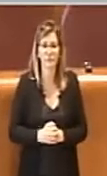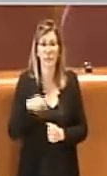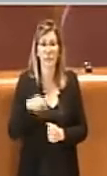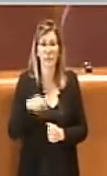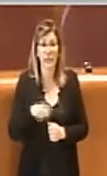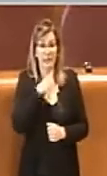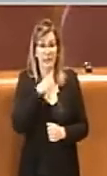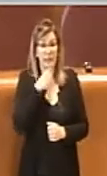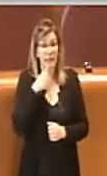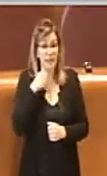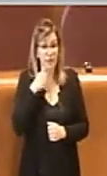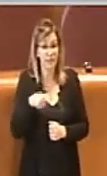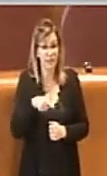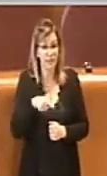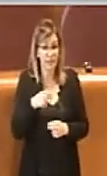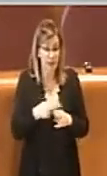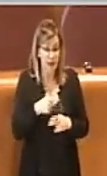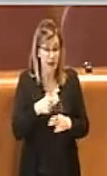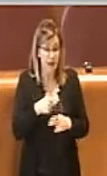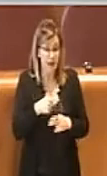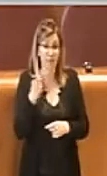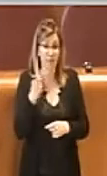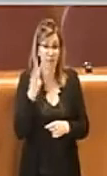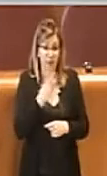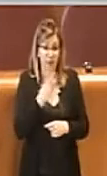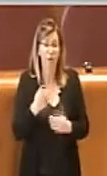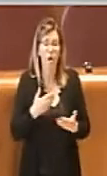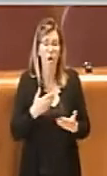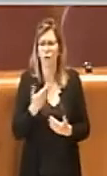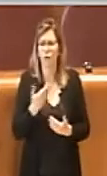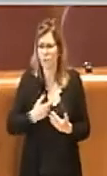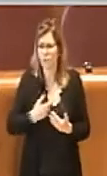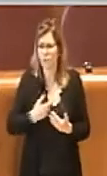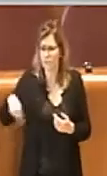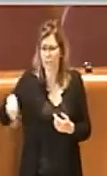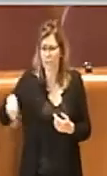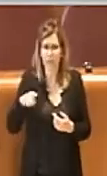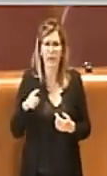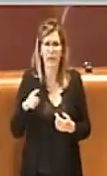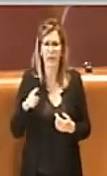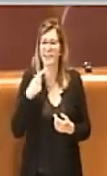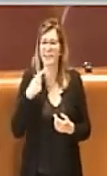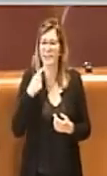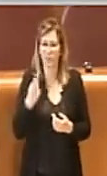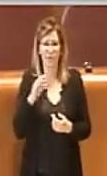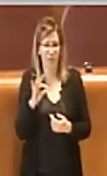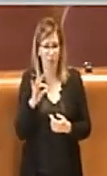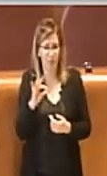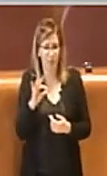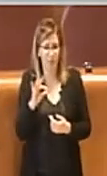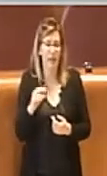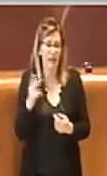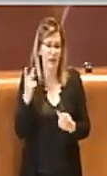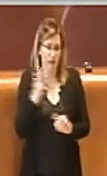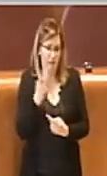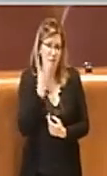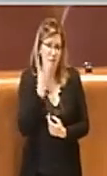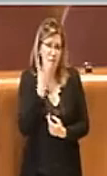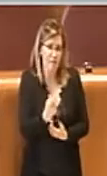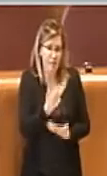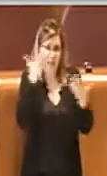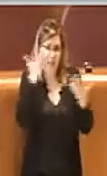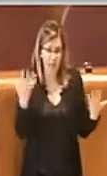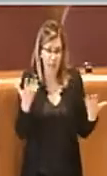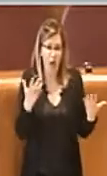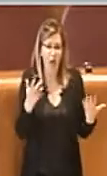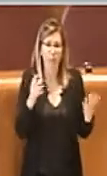è evidente, come ha detto il consigliere Filiomeni, sulla base appunto di quelle che sono le evidenze scientifiche